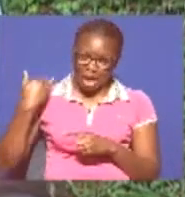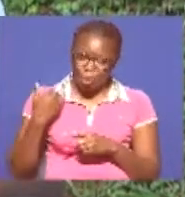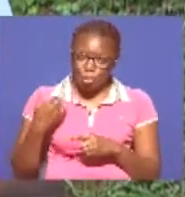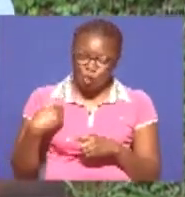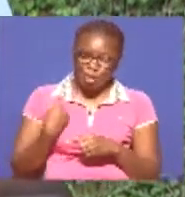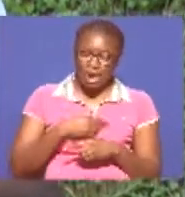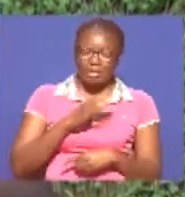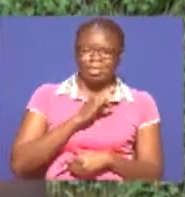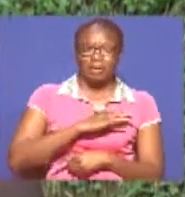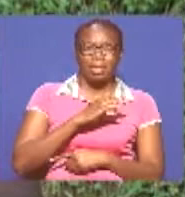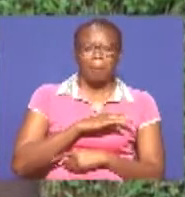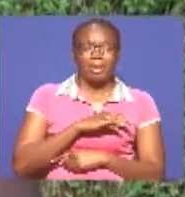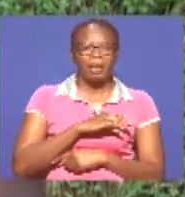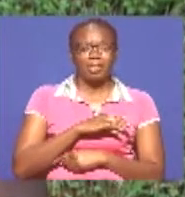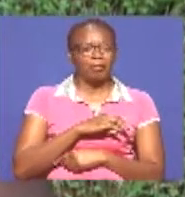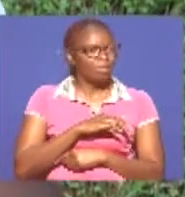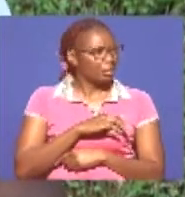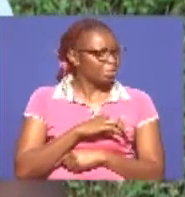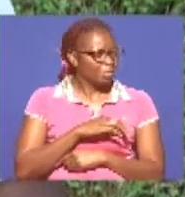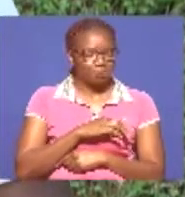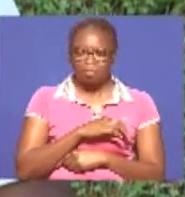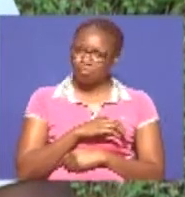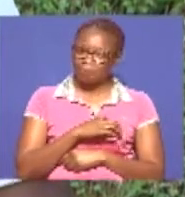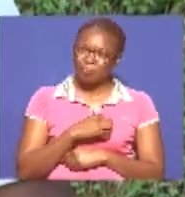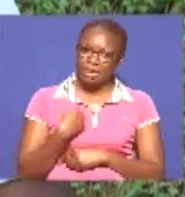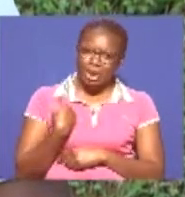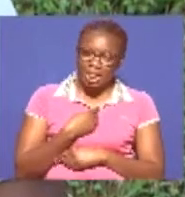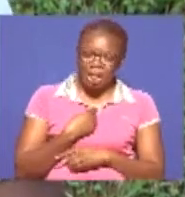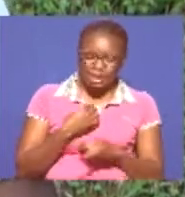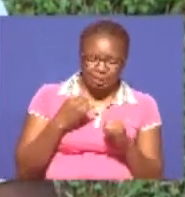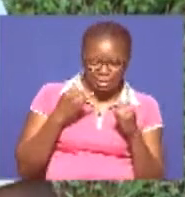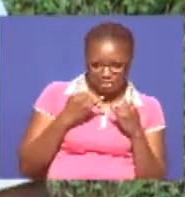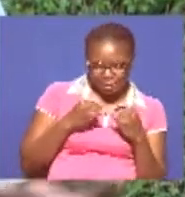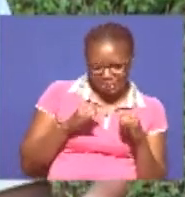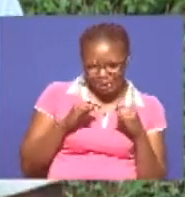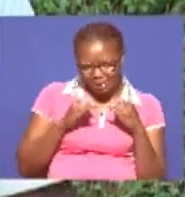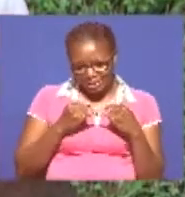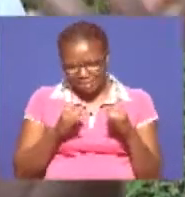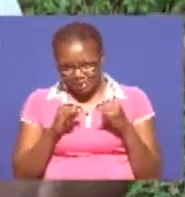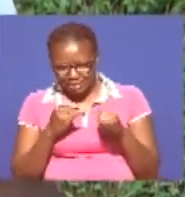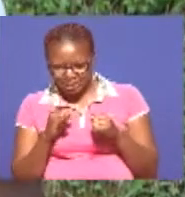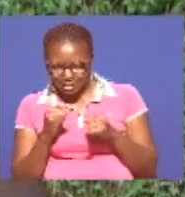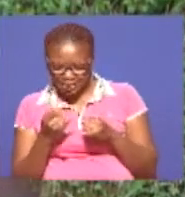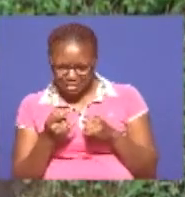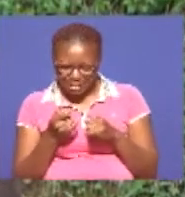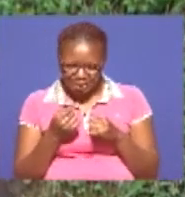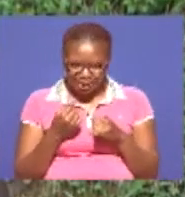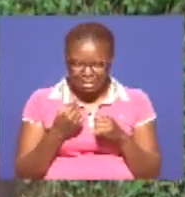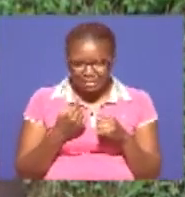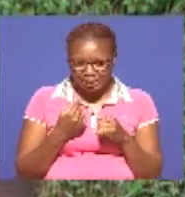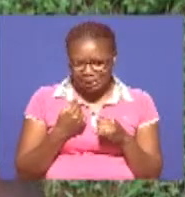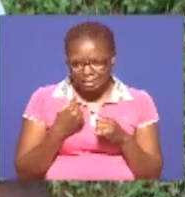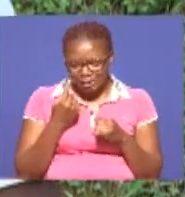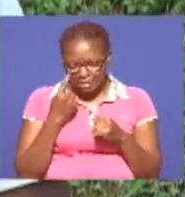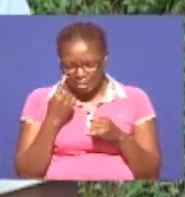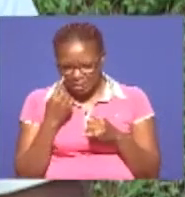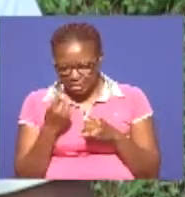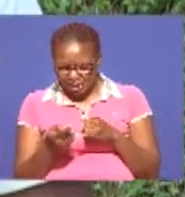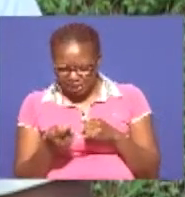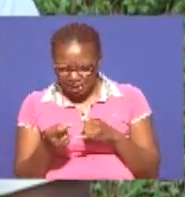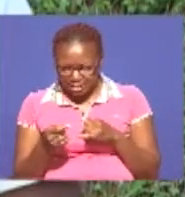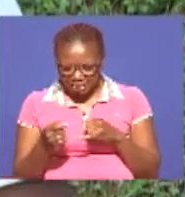Tulitumia hile binu, ama hile jia ya trial and error method Hile enye unajaribu unasoma ukisonga Kwa hivo,